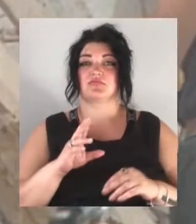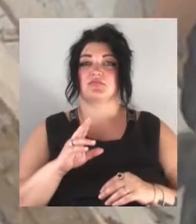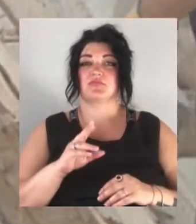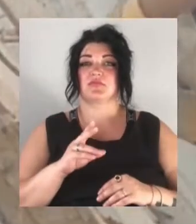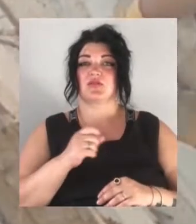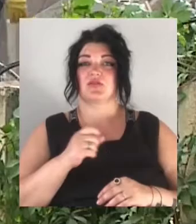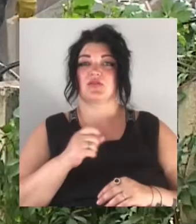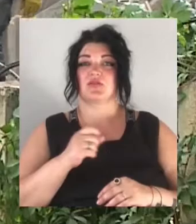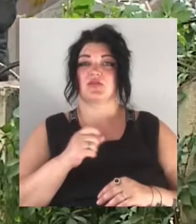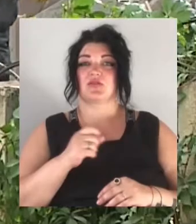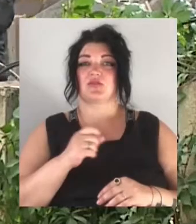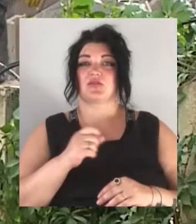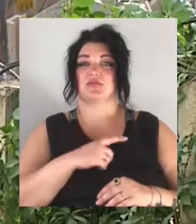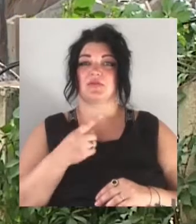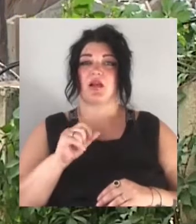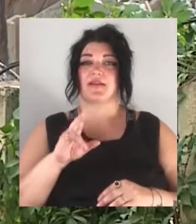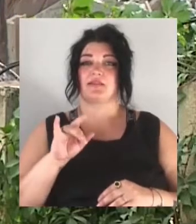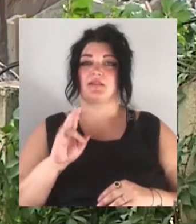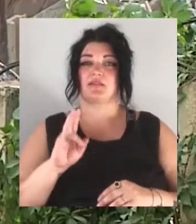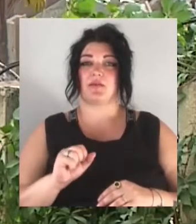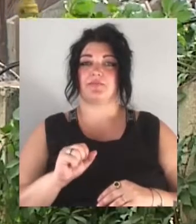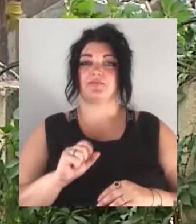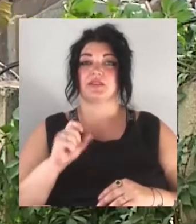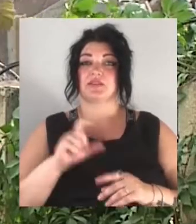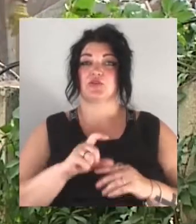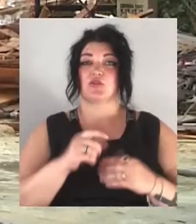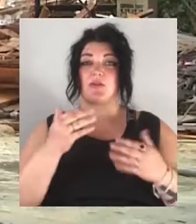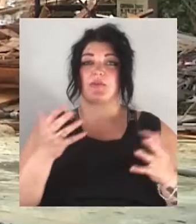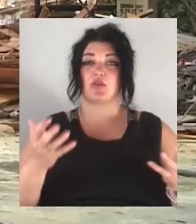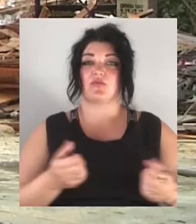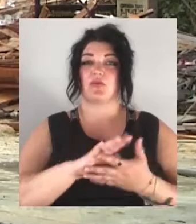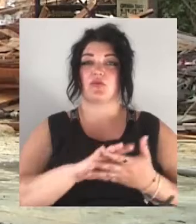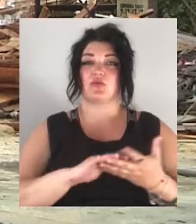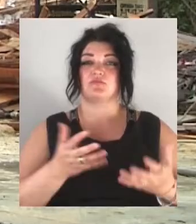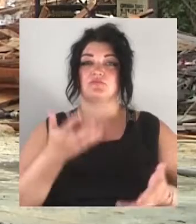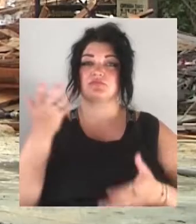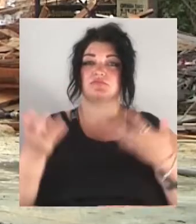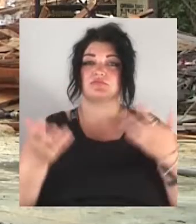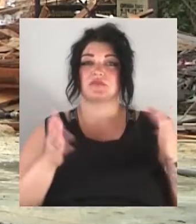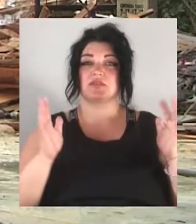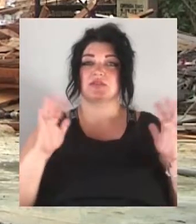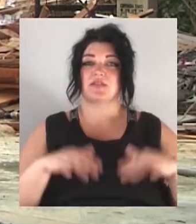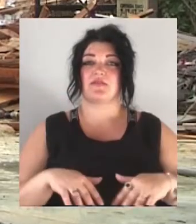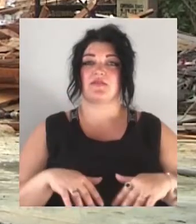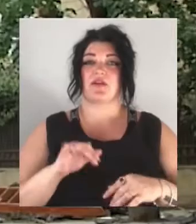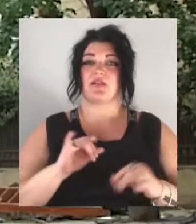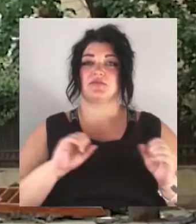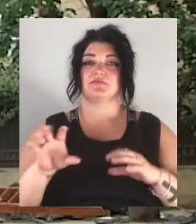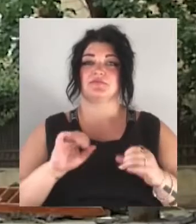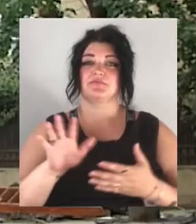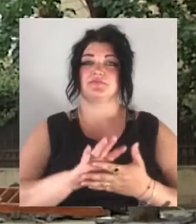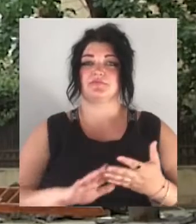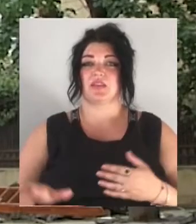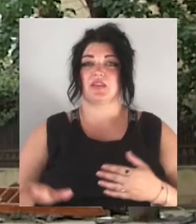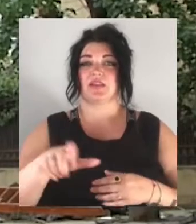області Ірина Балахніна. За її словами, рятувальники продовжують розбирати завали та розчищати прилеглу територію. Зазначимо, це